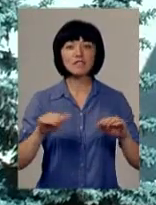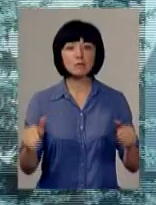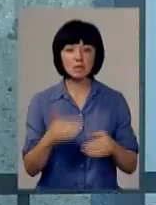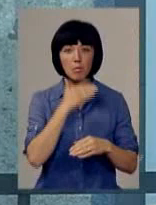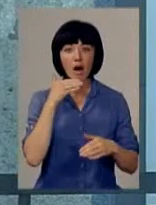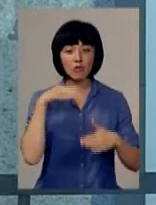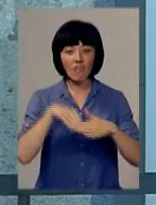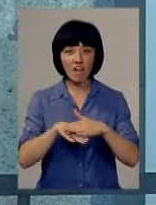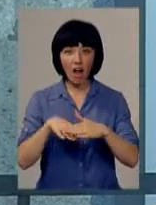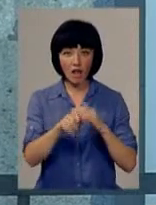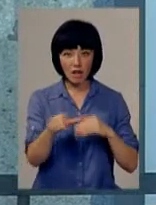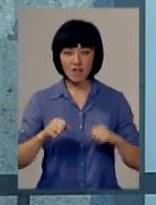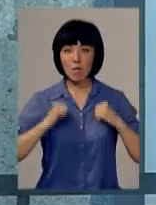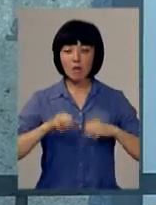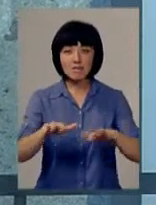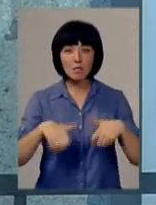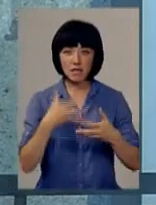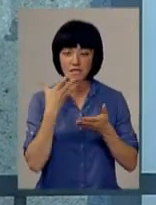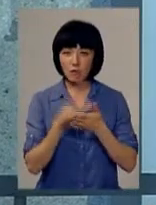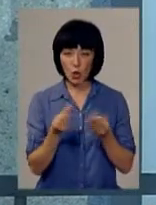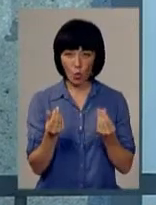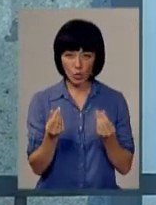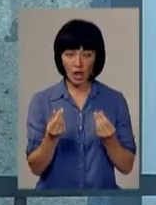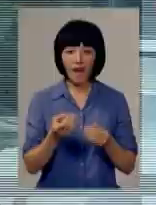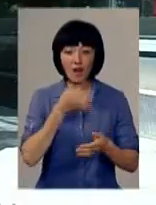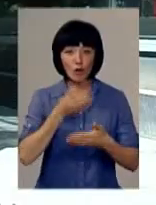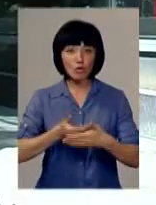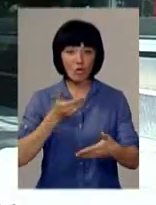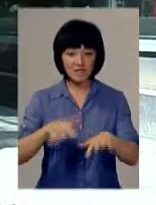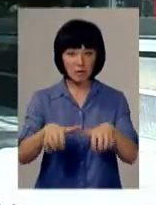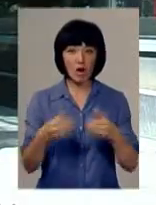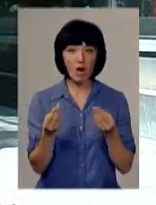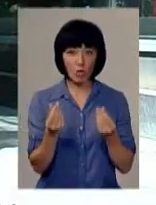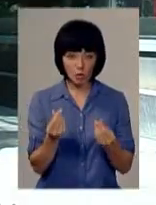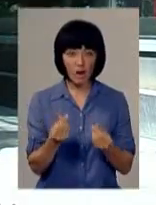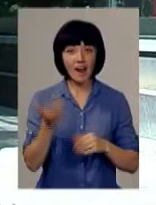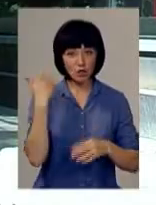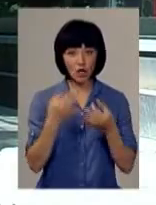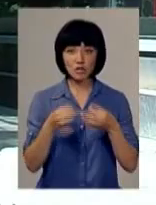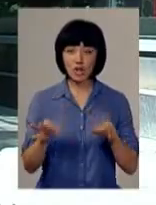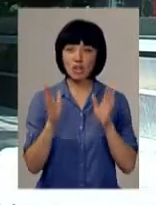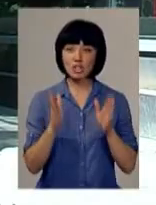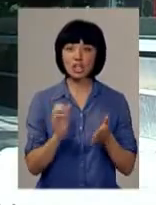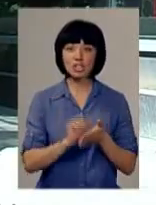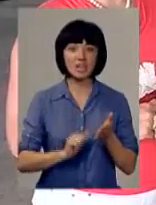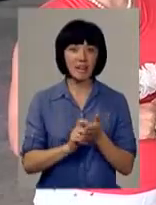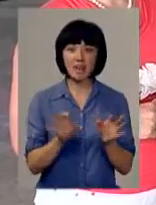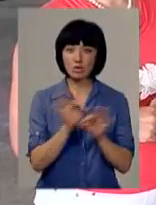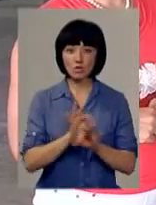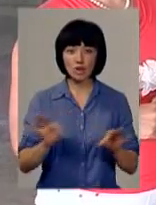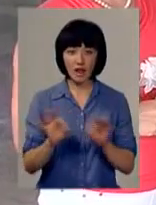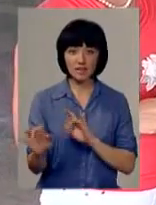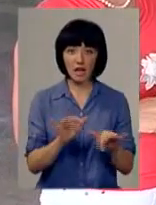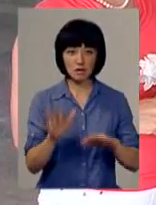і багато вкладників намагаються забрати свої кошти. Цікаво те, що достроково знімати строкові депозити раніше було дозволено лише через недоскональність